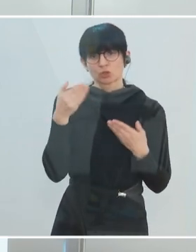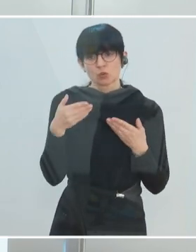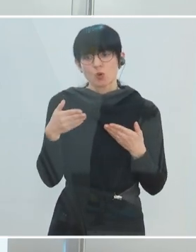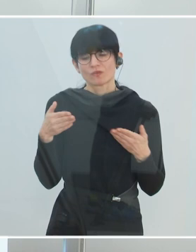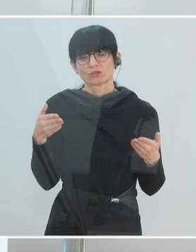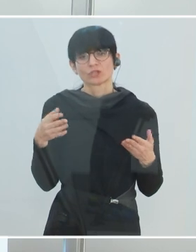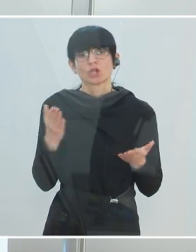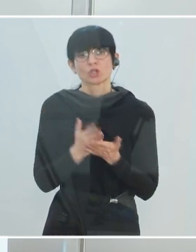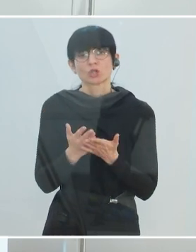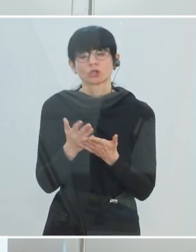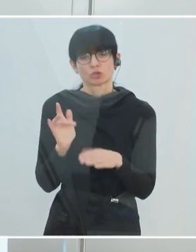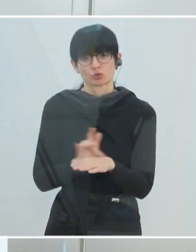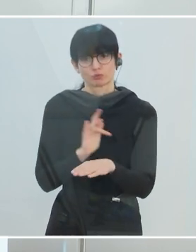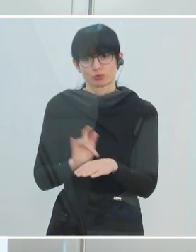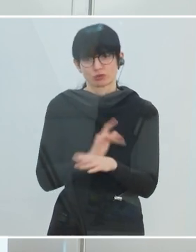sind spürbar.